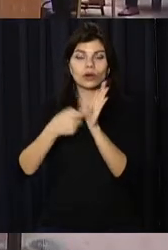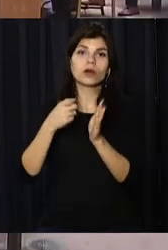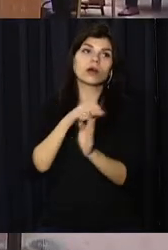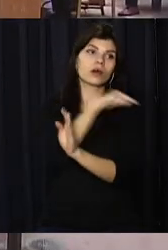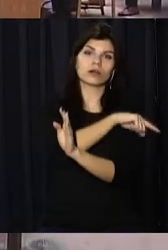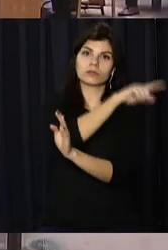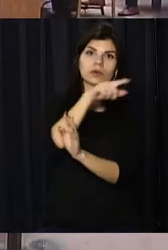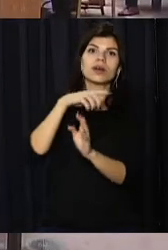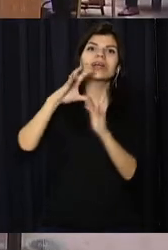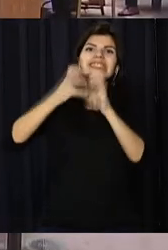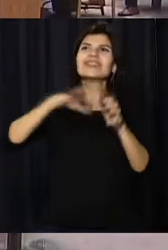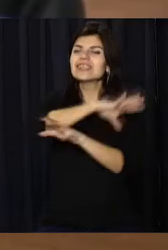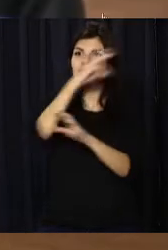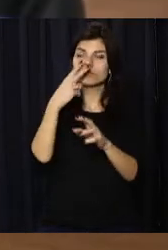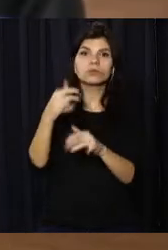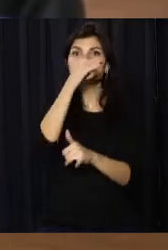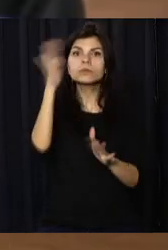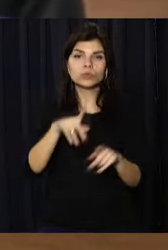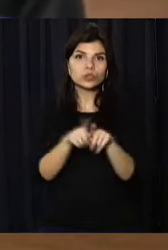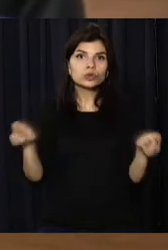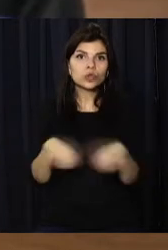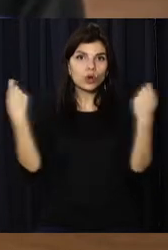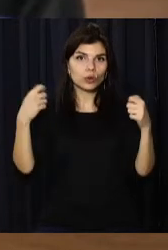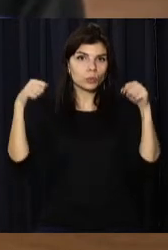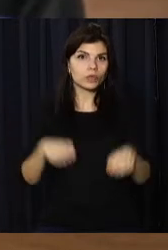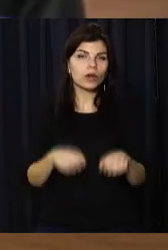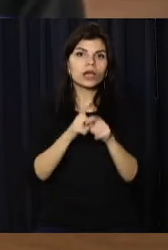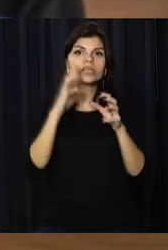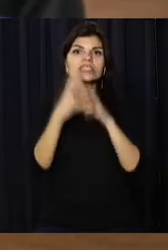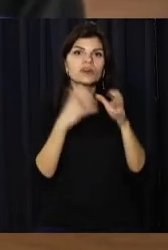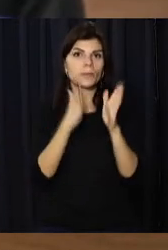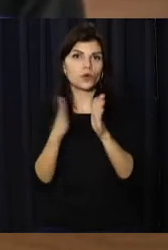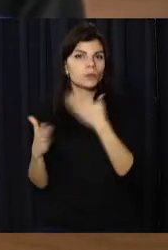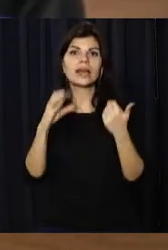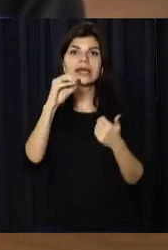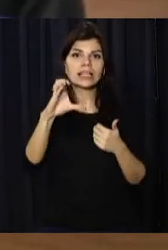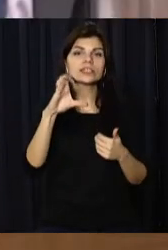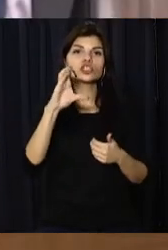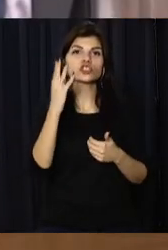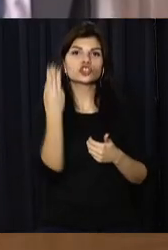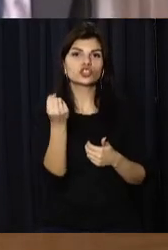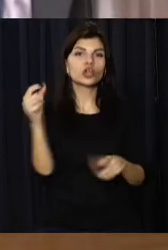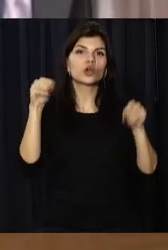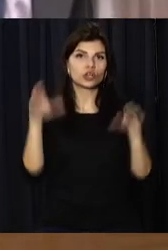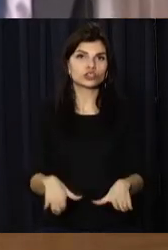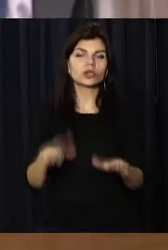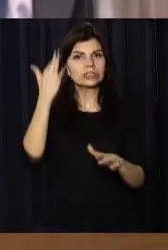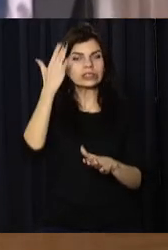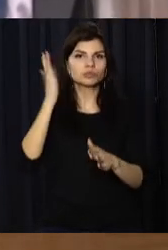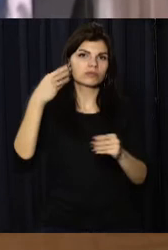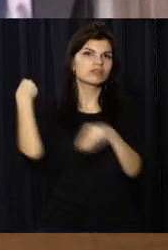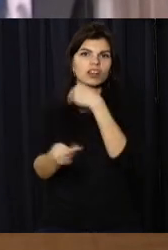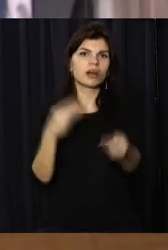таке рішення Росії. Кажуть, це порушення міжнародного права і зміна світового порядку. ЄС та США обіцяють відповісти РЕФ